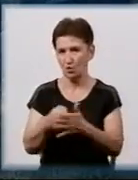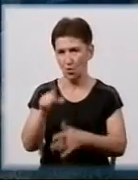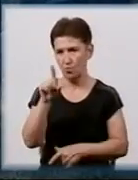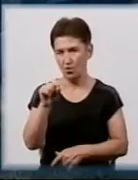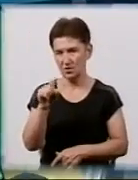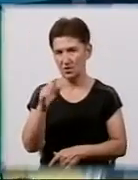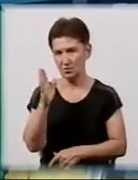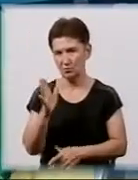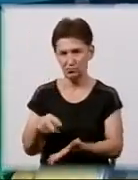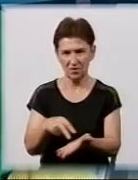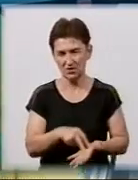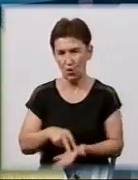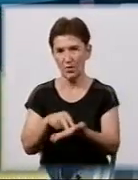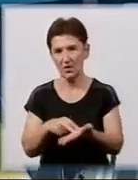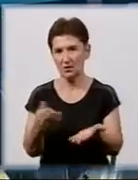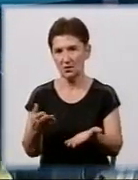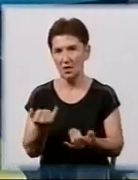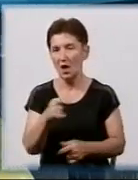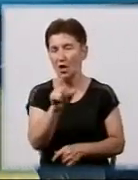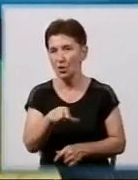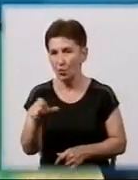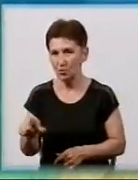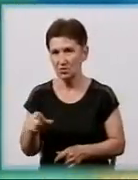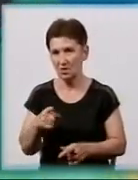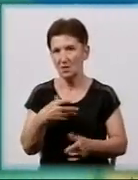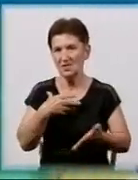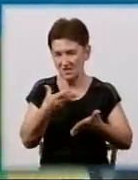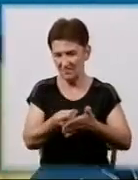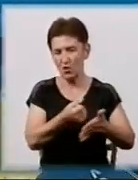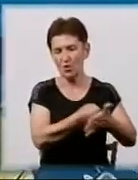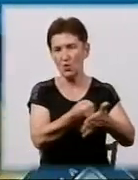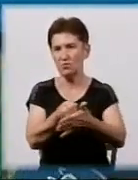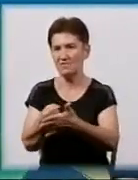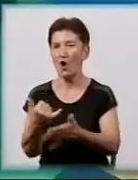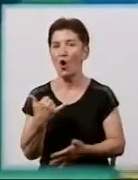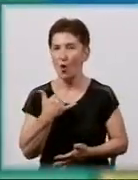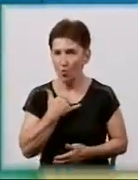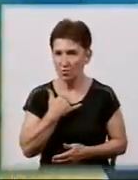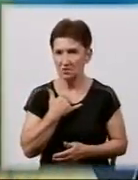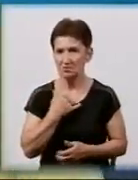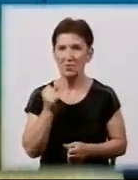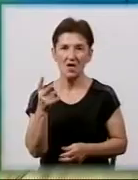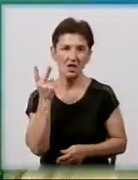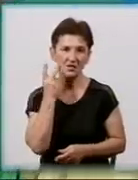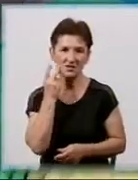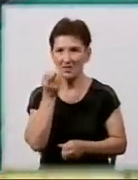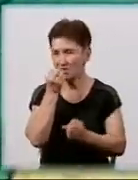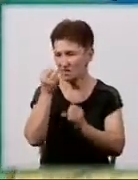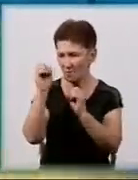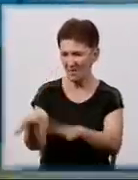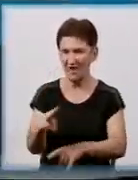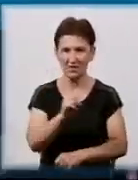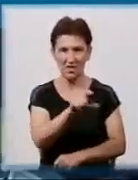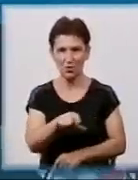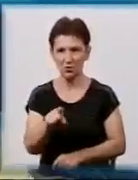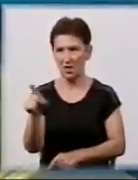стоять. Розумію, звичайно, що люди свої хочуть, але у нас, як завжди, наплевать на людей. Їм на